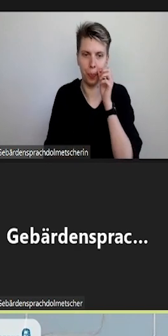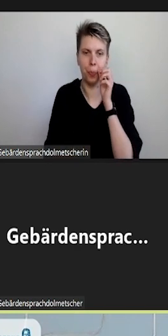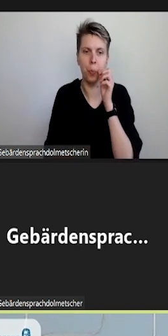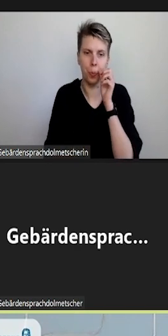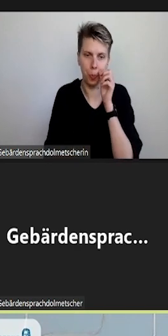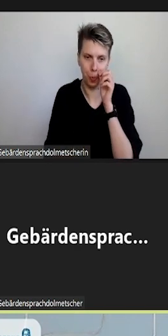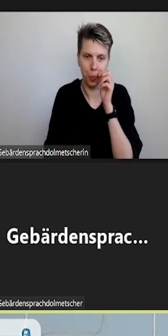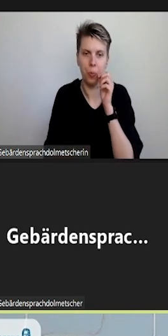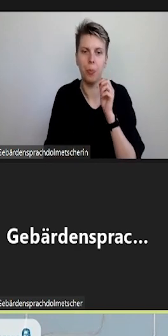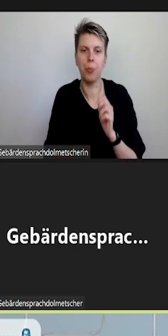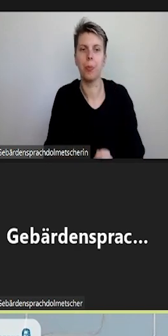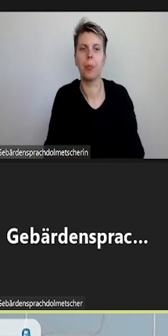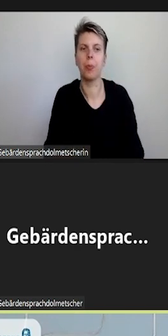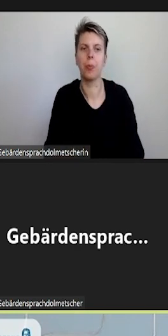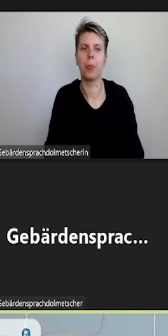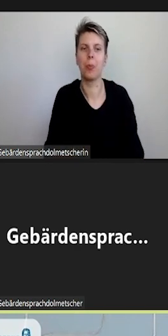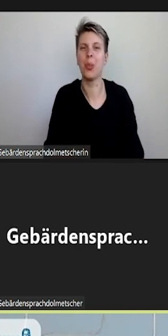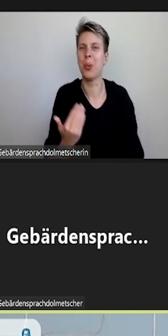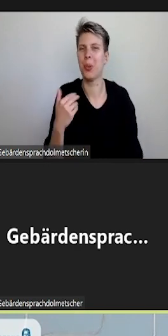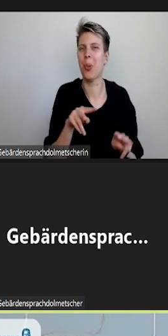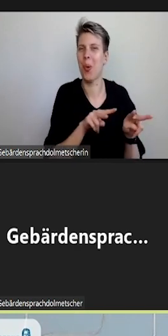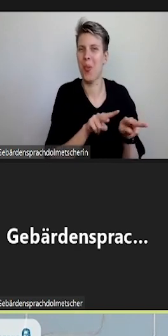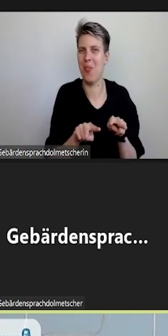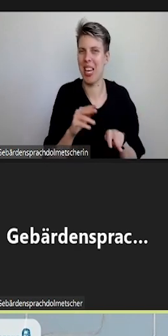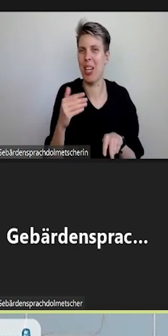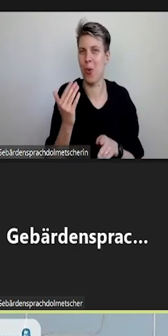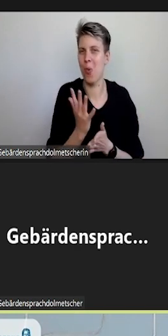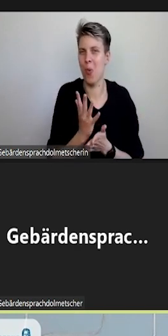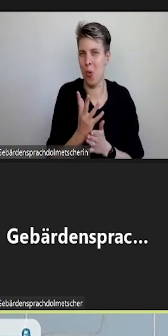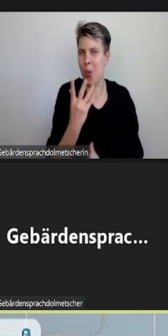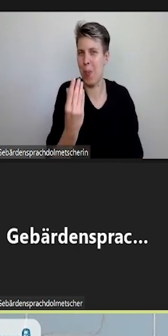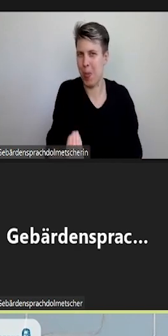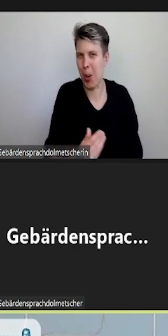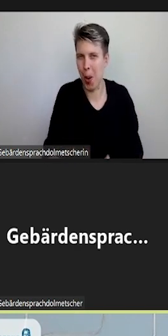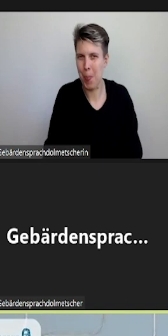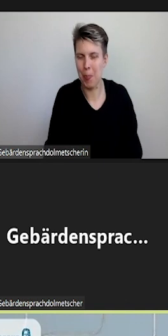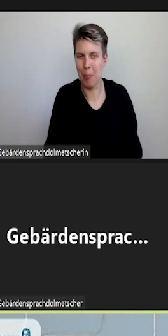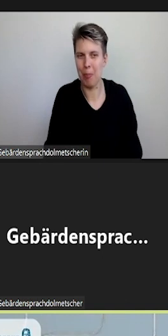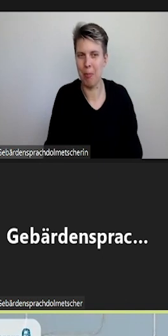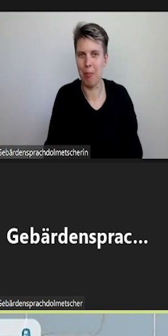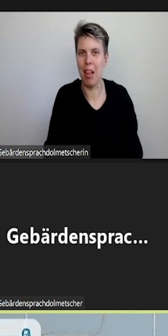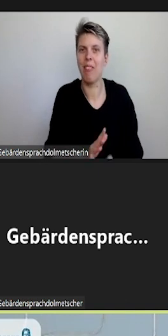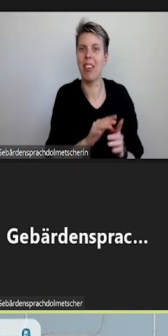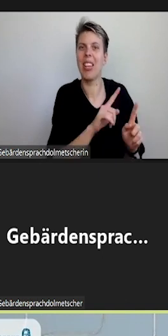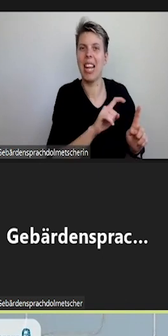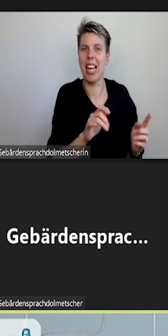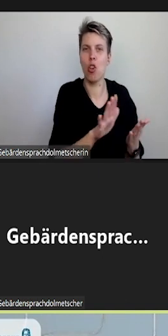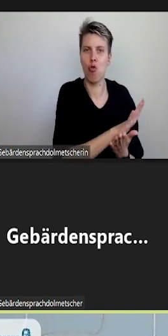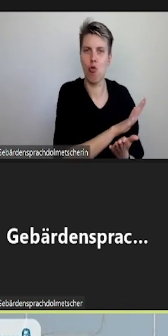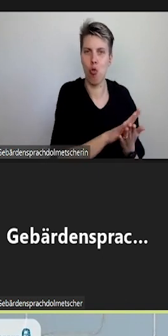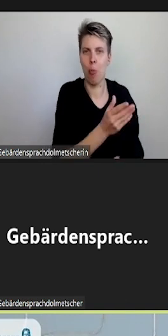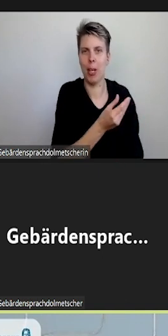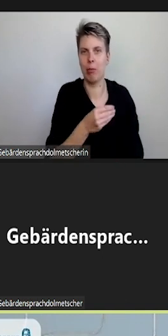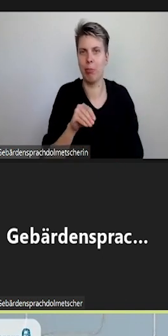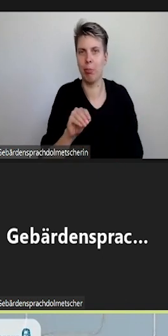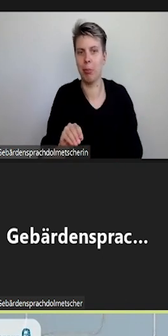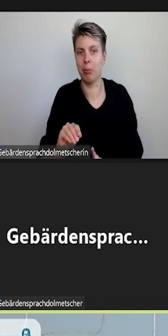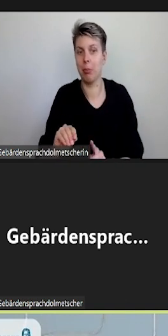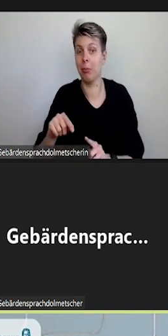Das ist das Video, was wir Ihnen auch zur Verfügung stellen. Das kopiere ich hier ein und kann dann über den Button Next